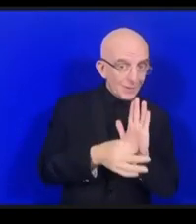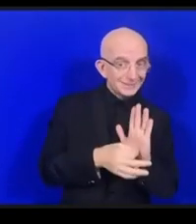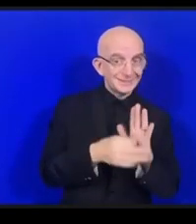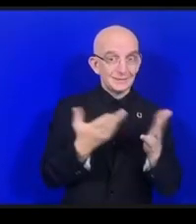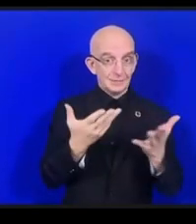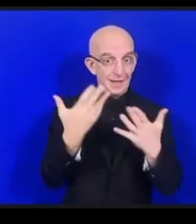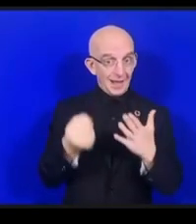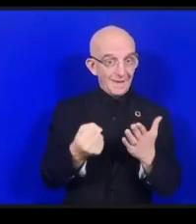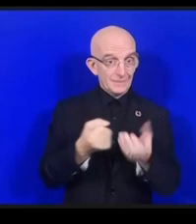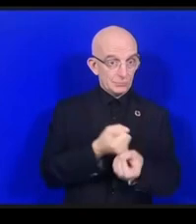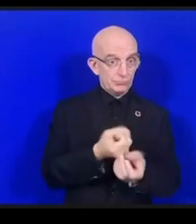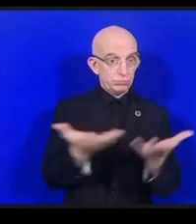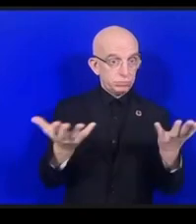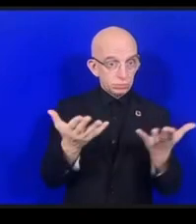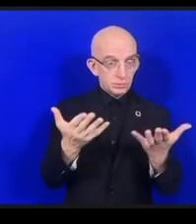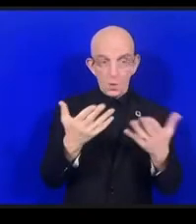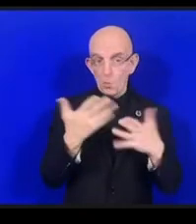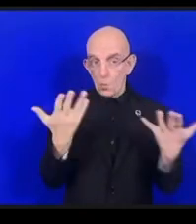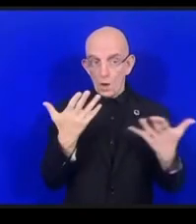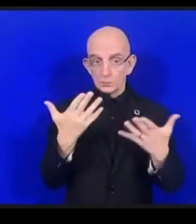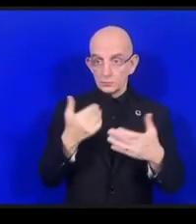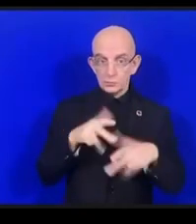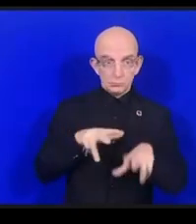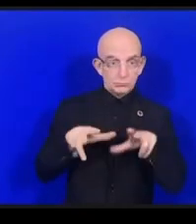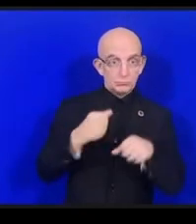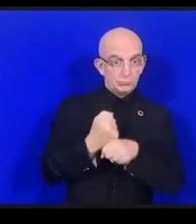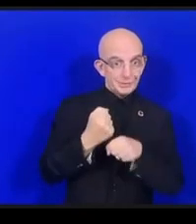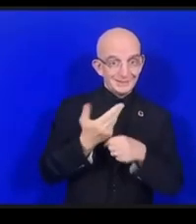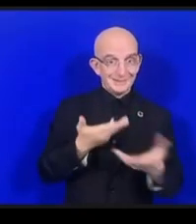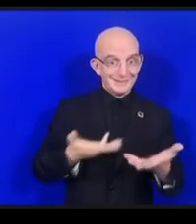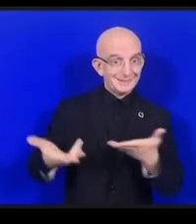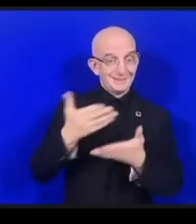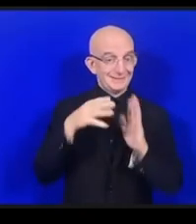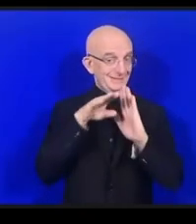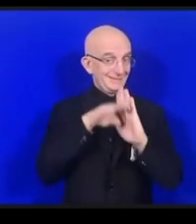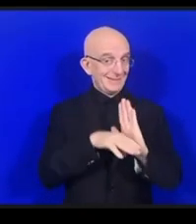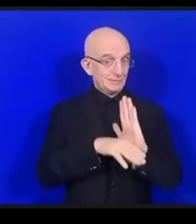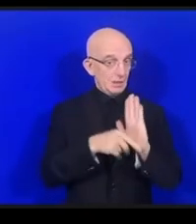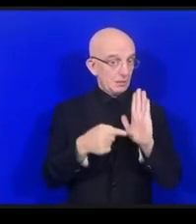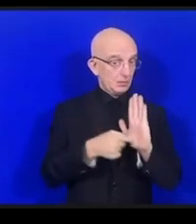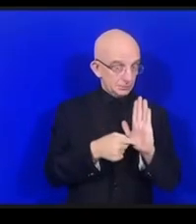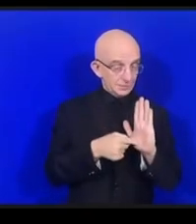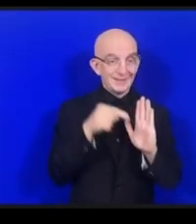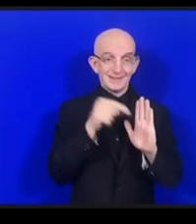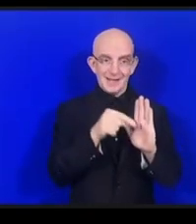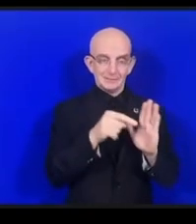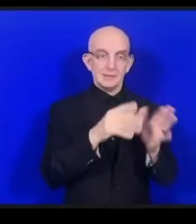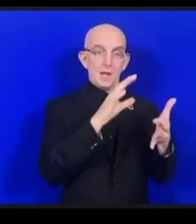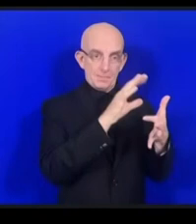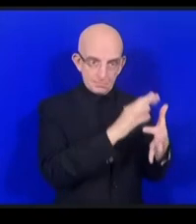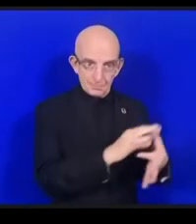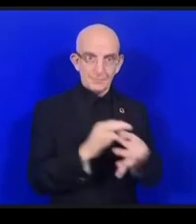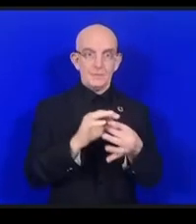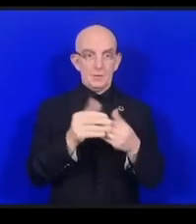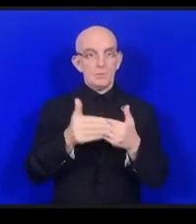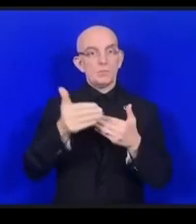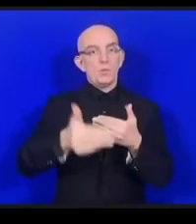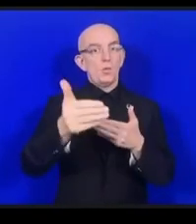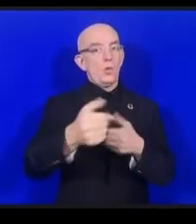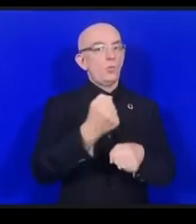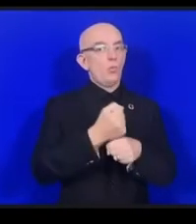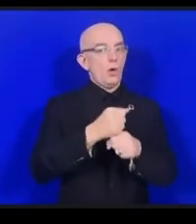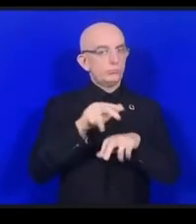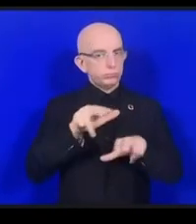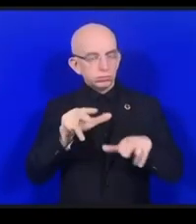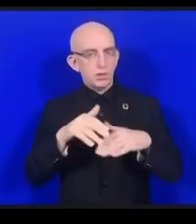コードなどを調べましたこれをベースにして今後もさらにどうやってIoTをよりセキュリテを高